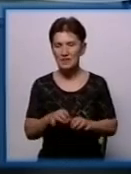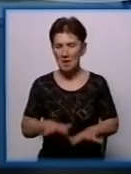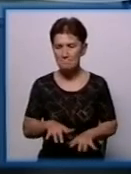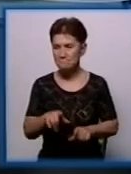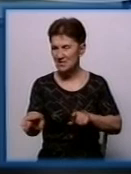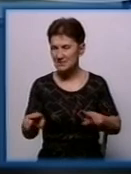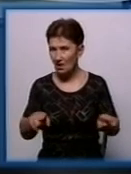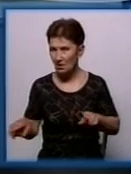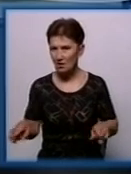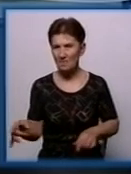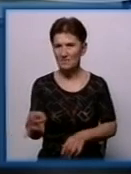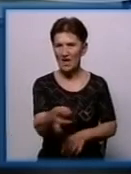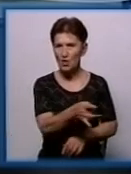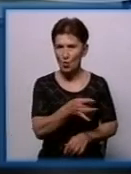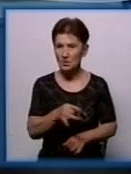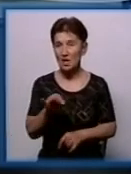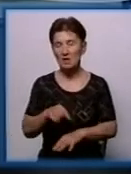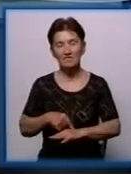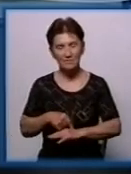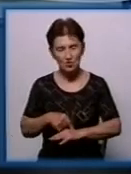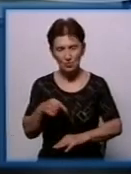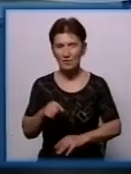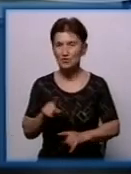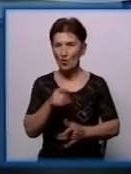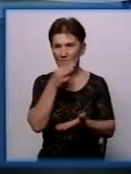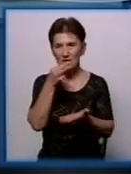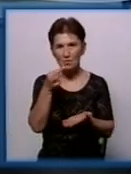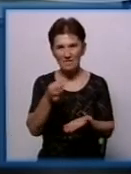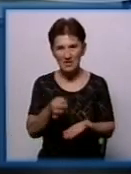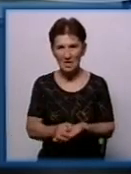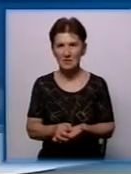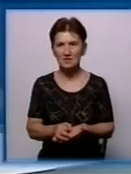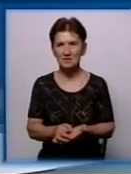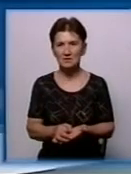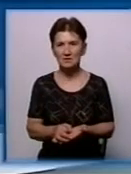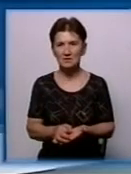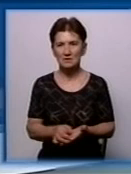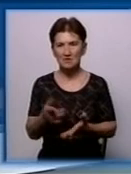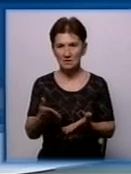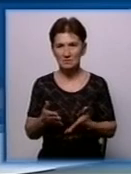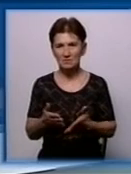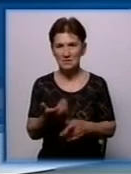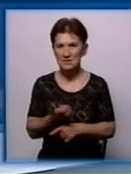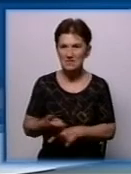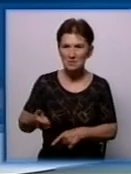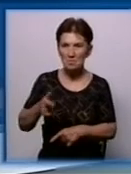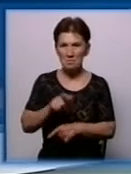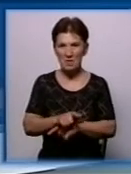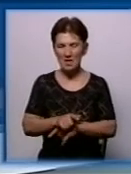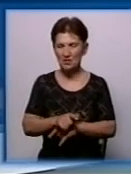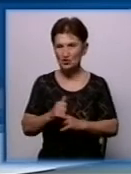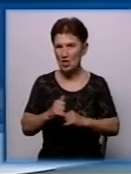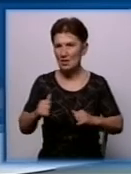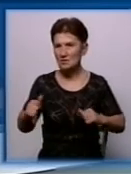районах і в місті. І відчувається, що відповідальність все-таки збільшилась. І третій